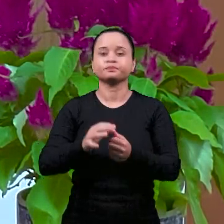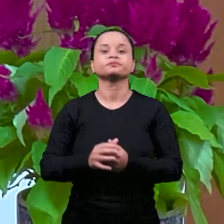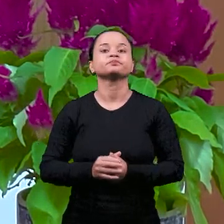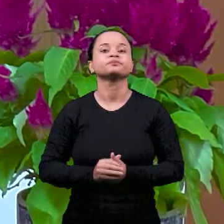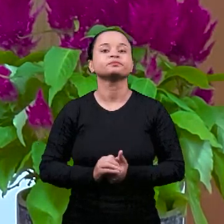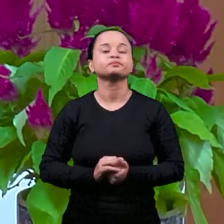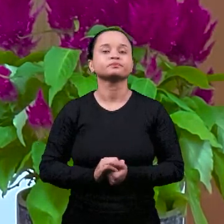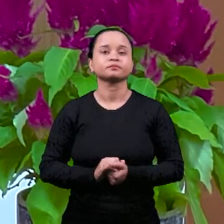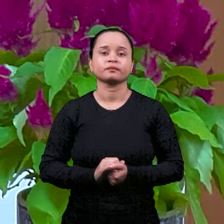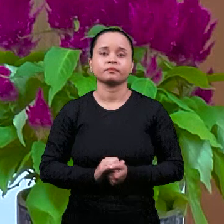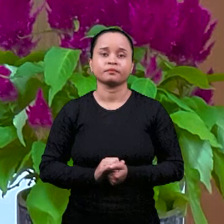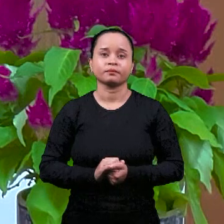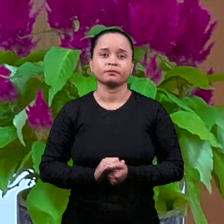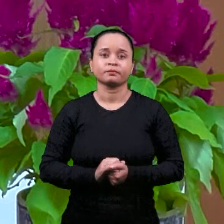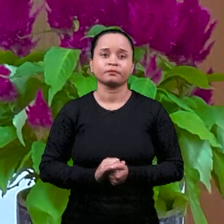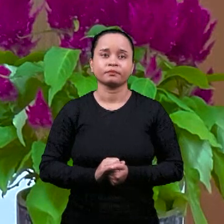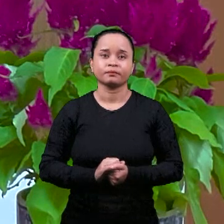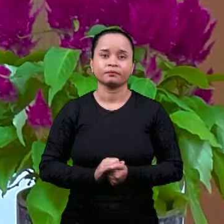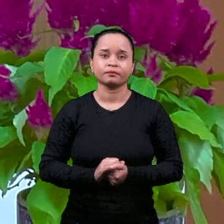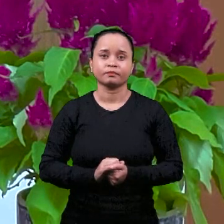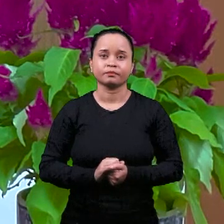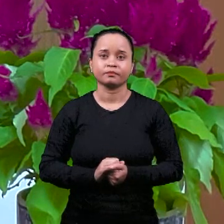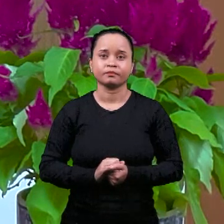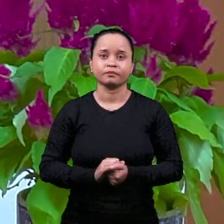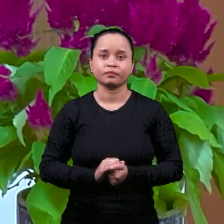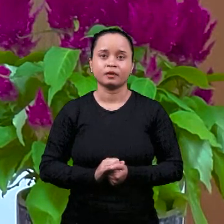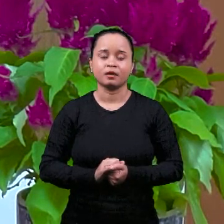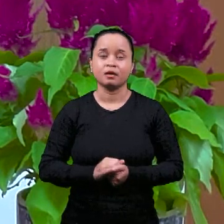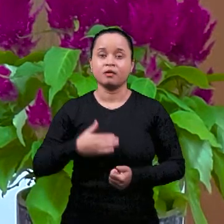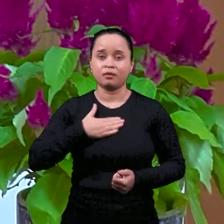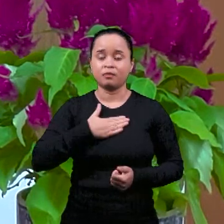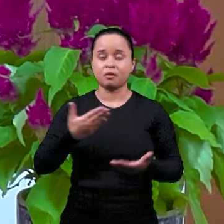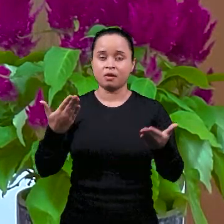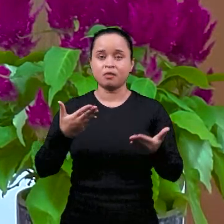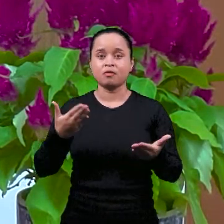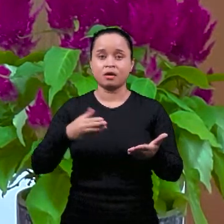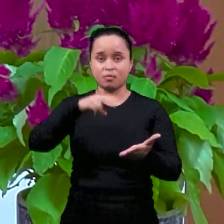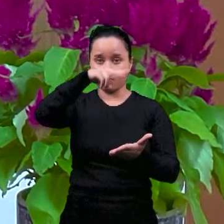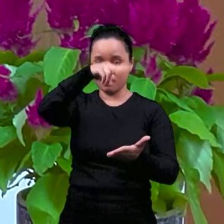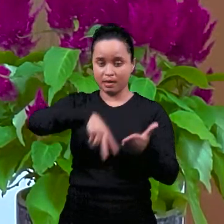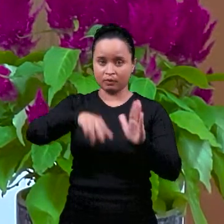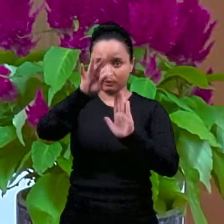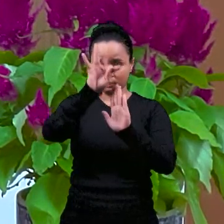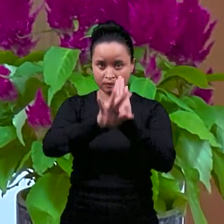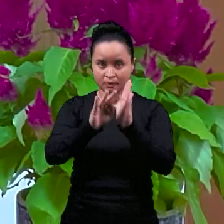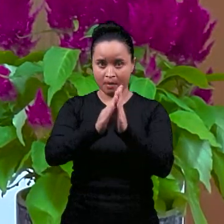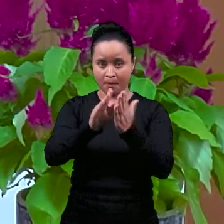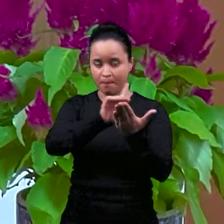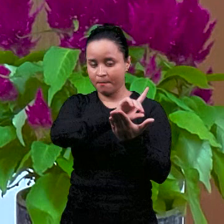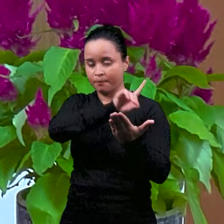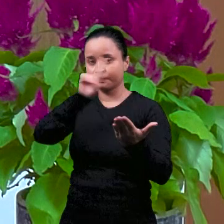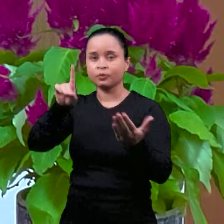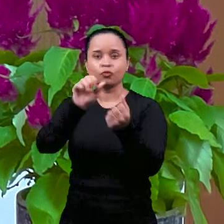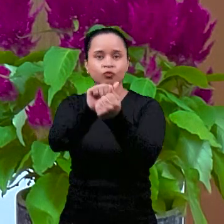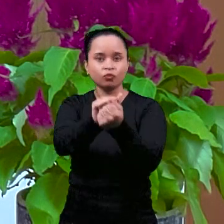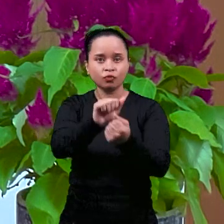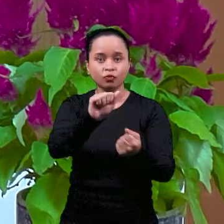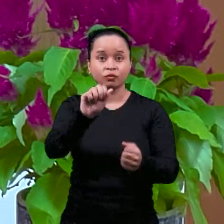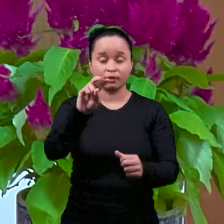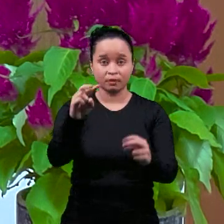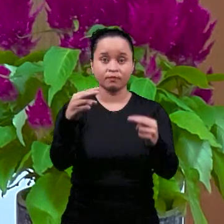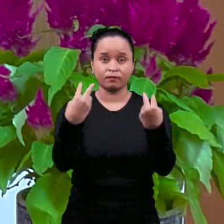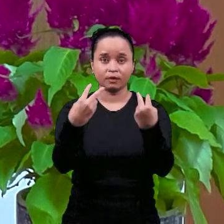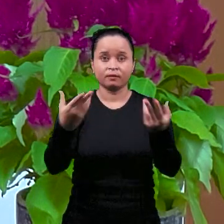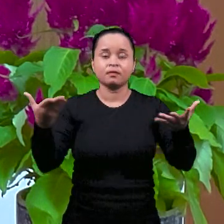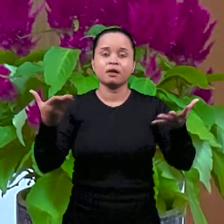И мы хотели бы зачитать текст Священного Писания вместе со всеми, кто